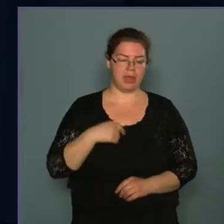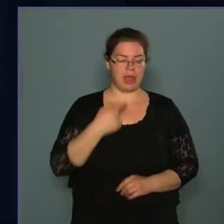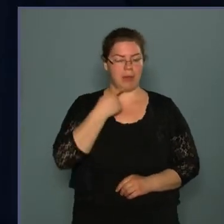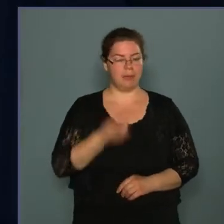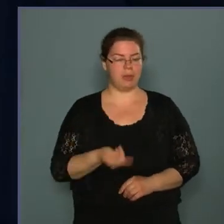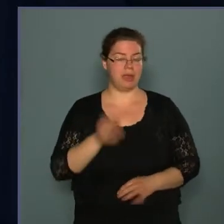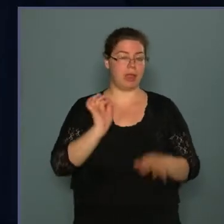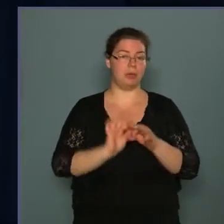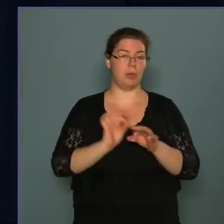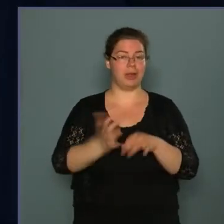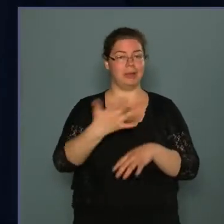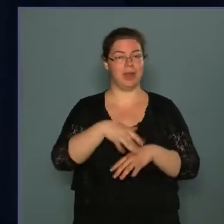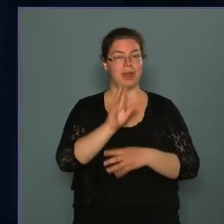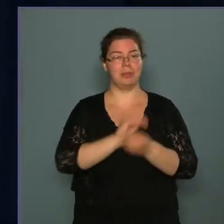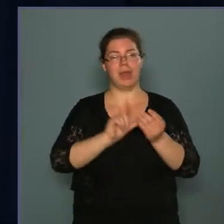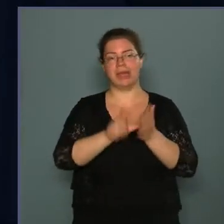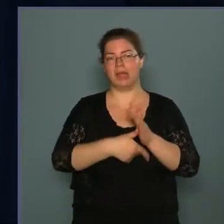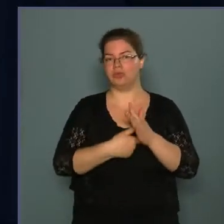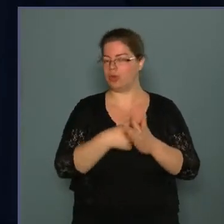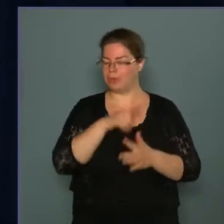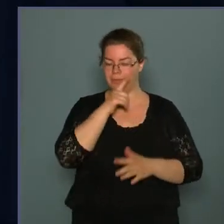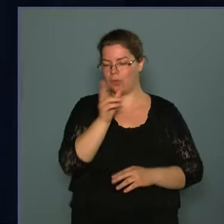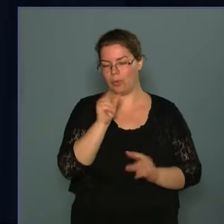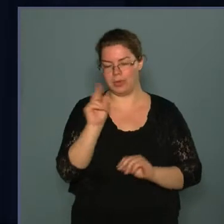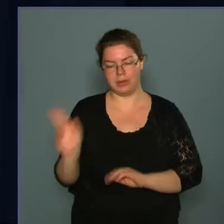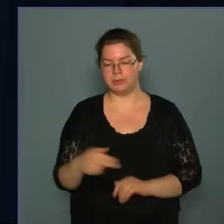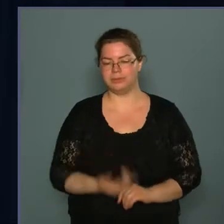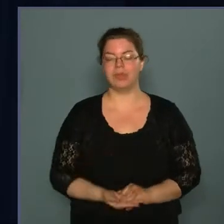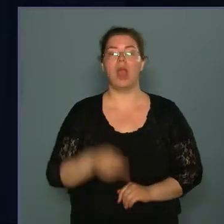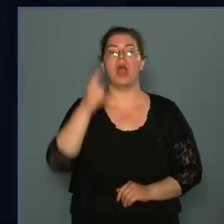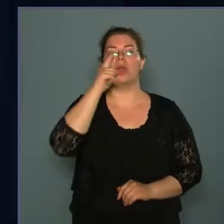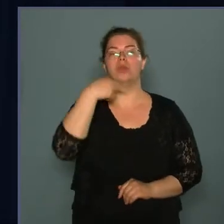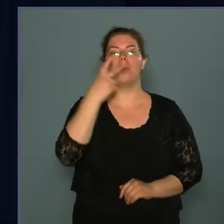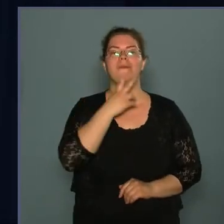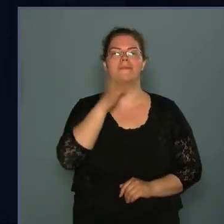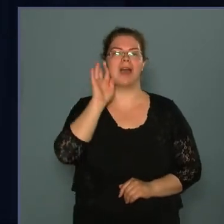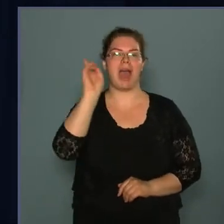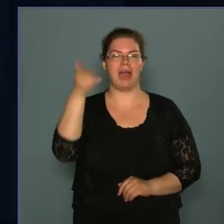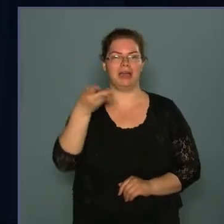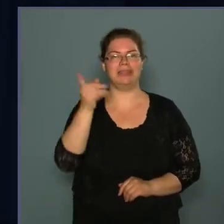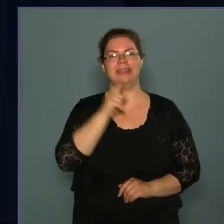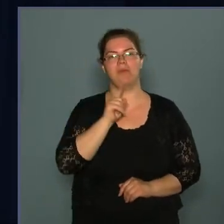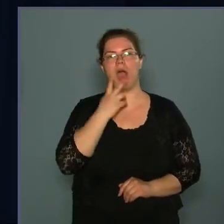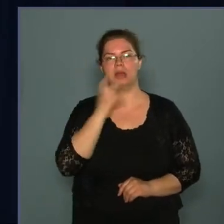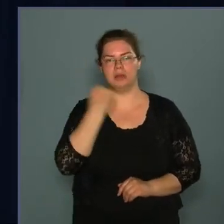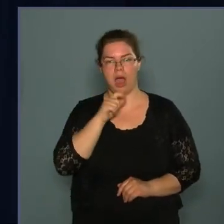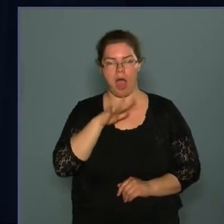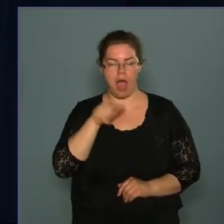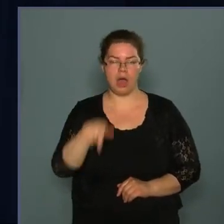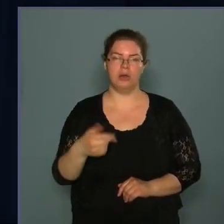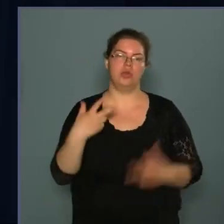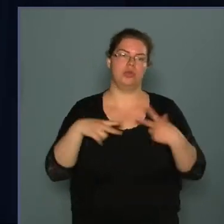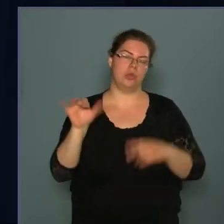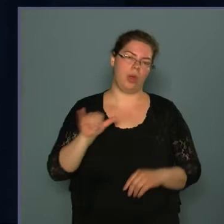mondjak erre egy konkrét példát, hiszen később szóba sem fog kerülni, Novák Tivadar nyugalmazott hadnagy, akit 1949